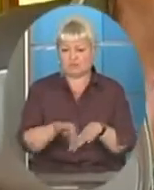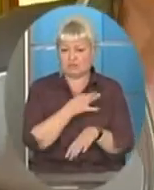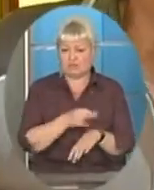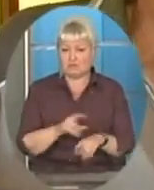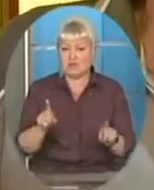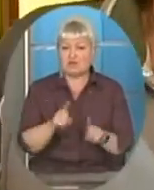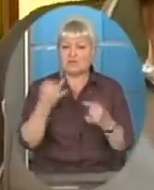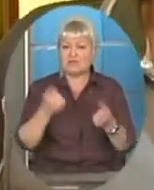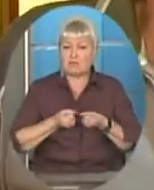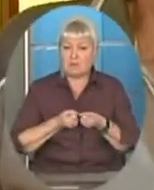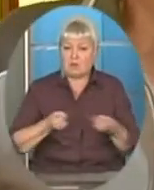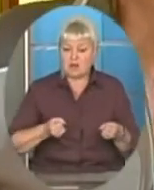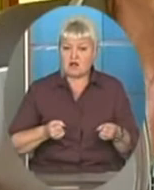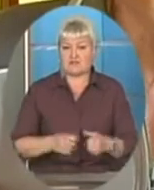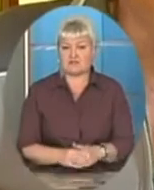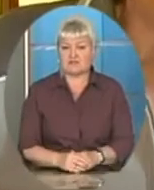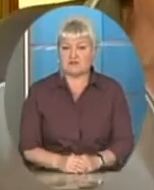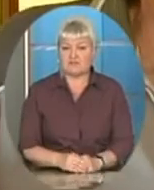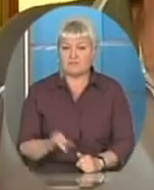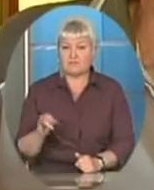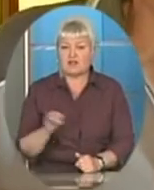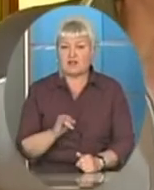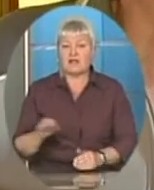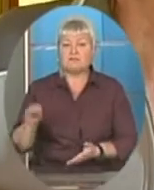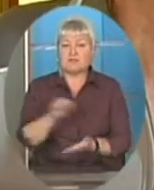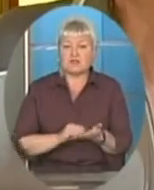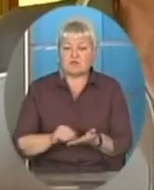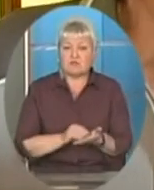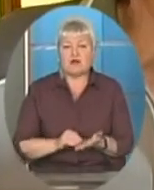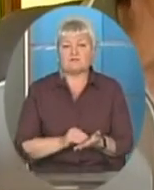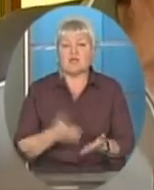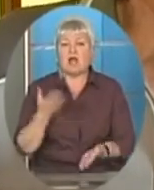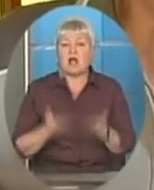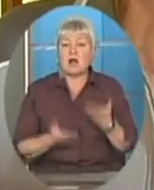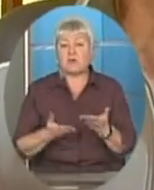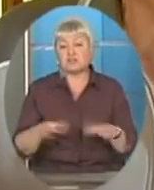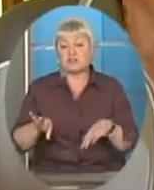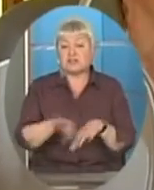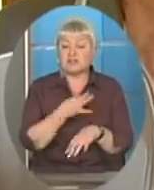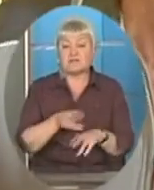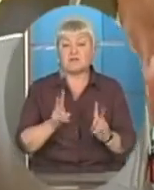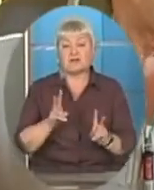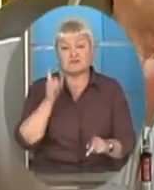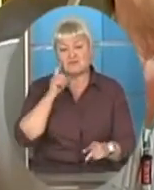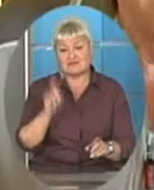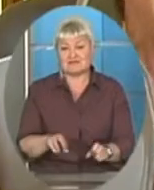Щоб він тепер поправився і тренувався, а може, женився, хто стане.